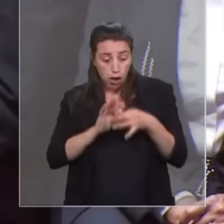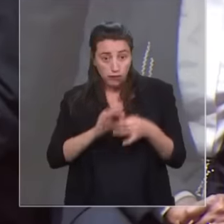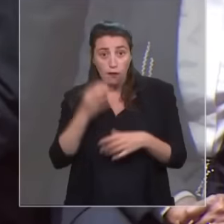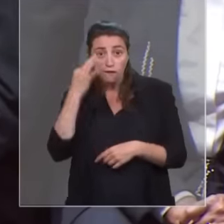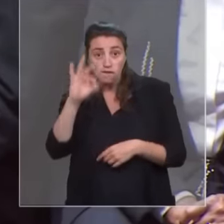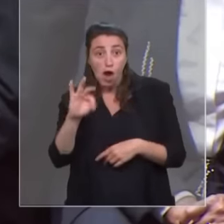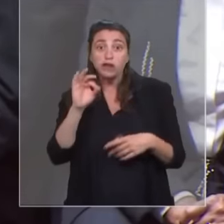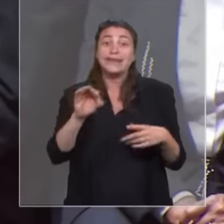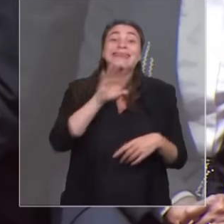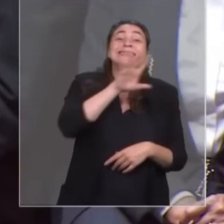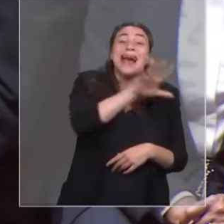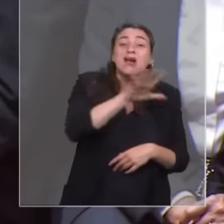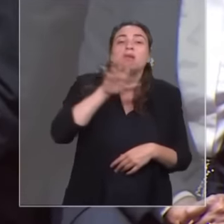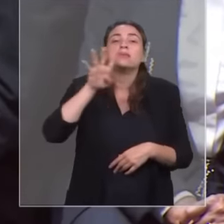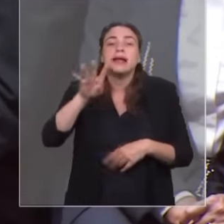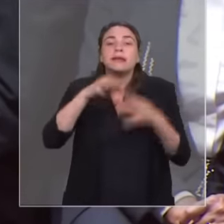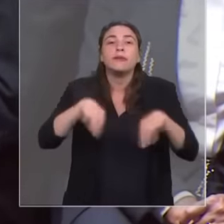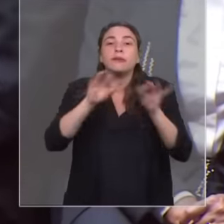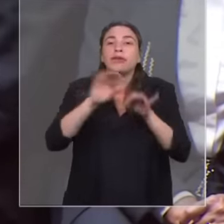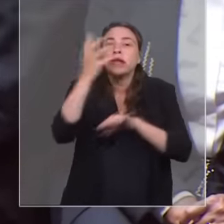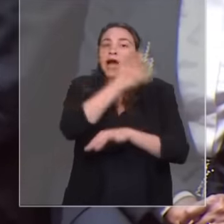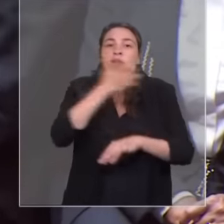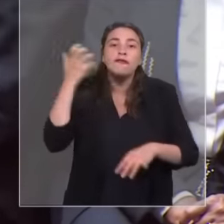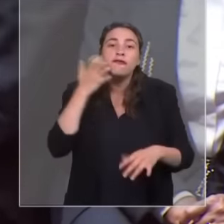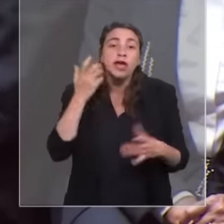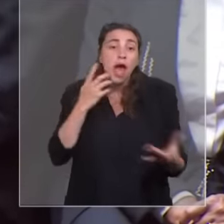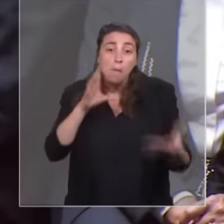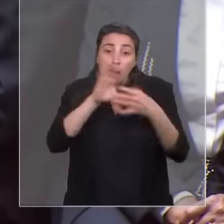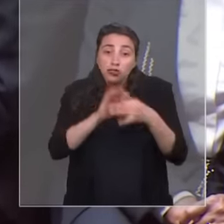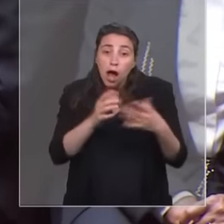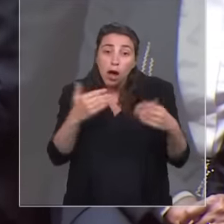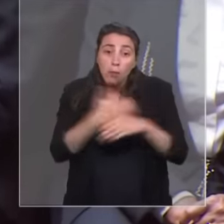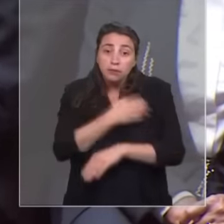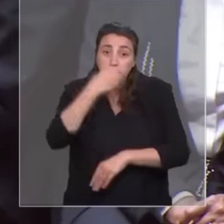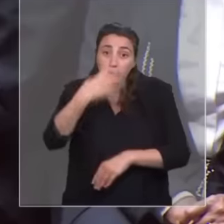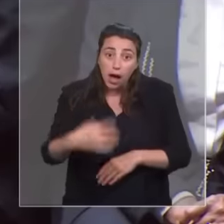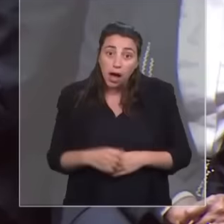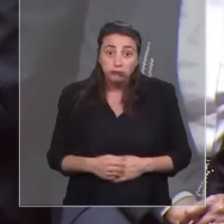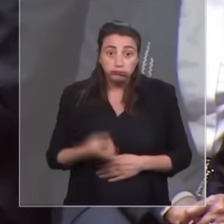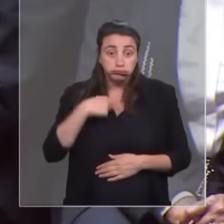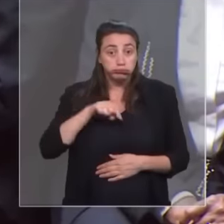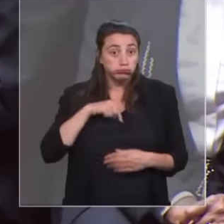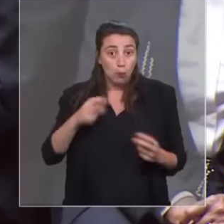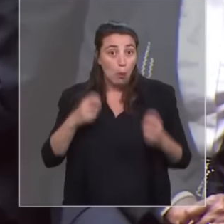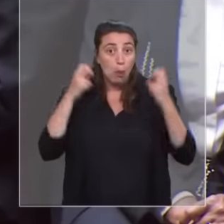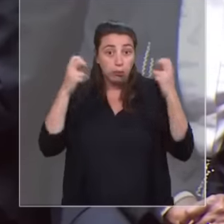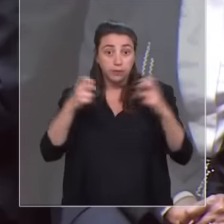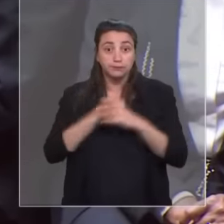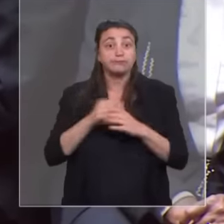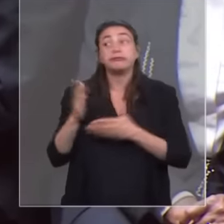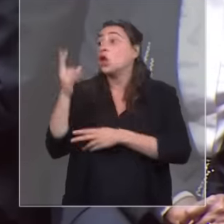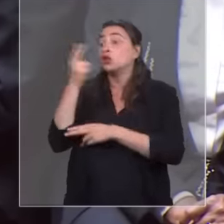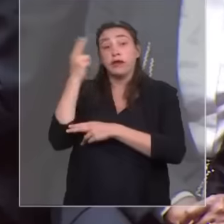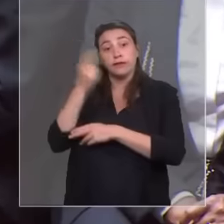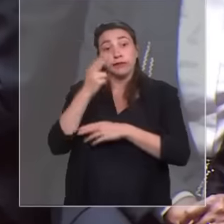portent même très bien. En 15 ans, le volume de nos investissements a doublé. C'est un fait. Nos universités sont attractives.